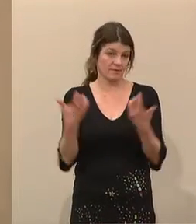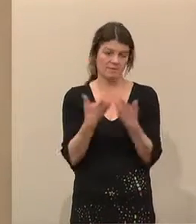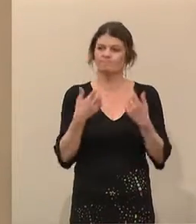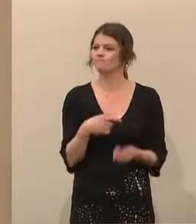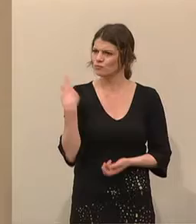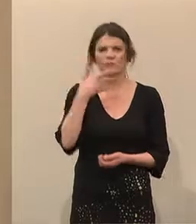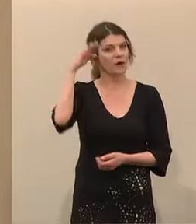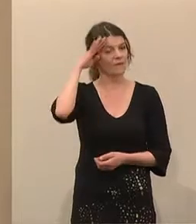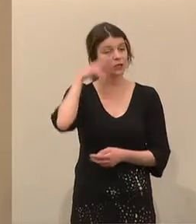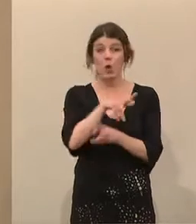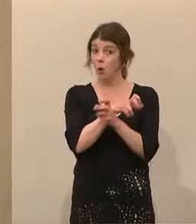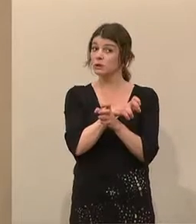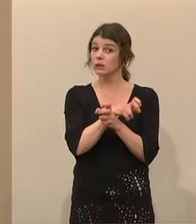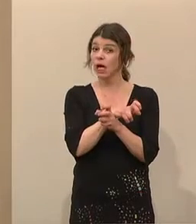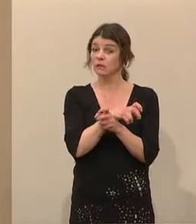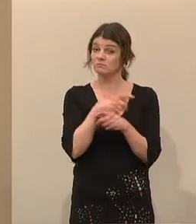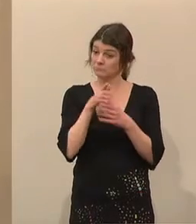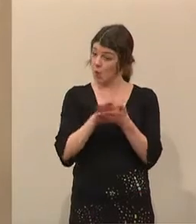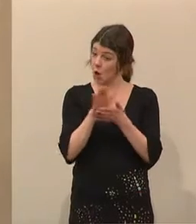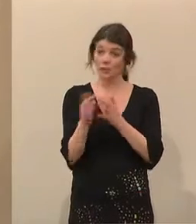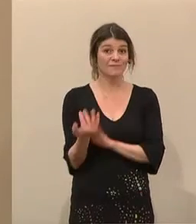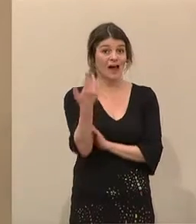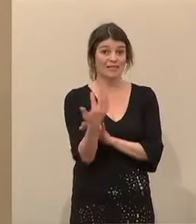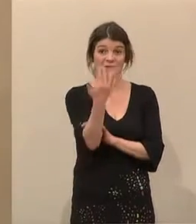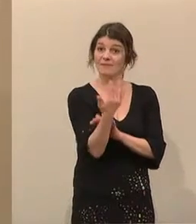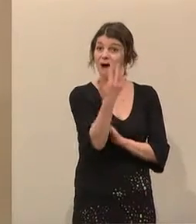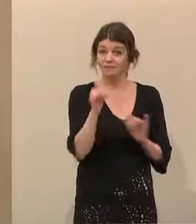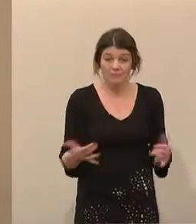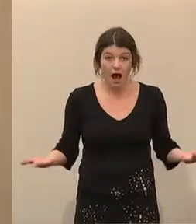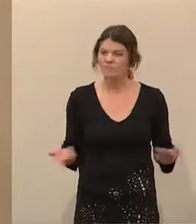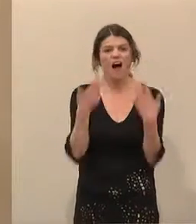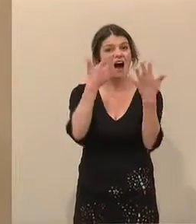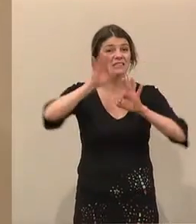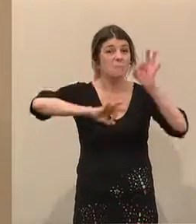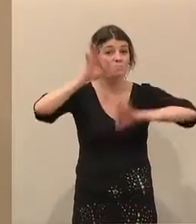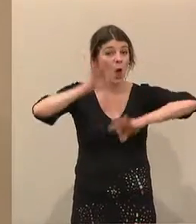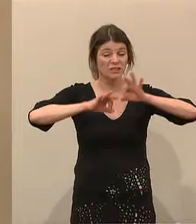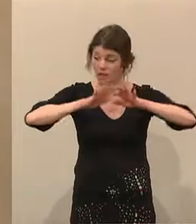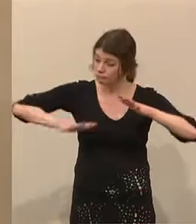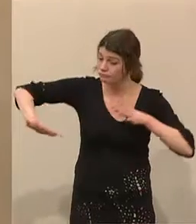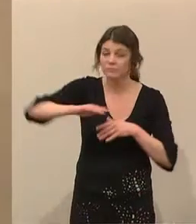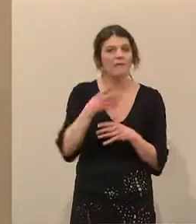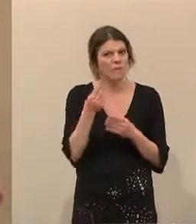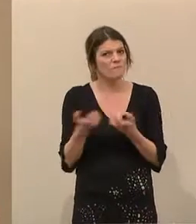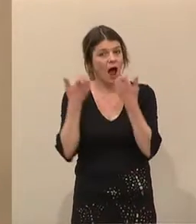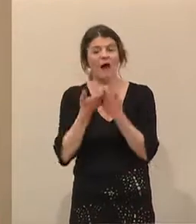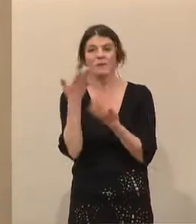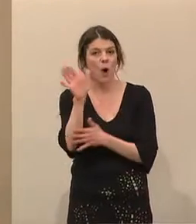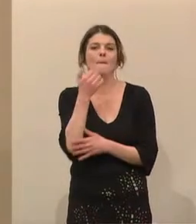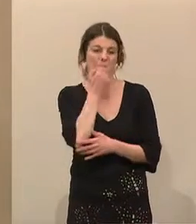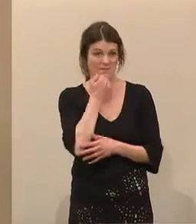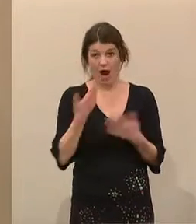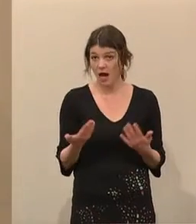wissen, in Österreich wächst Holz vor unserer Haustüre. 80 Prozent der Bewirtschaftung ist in privater Hand. Das ist eine